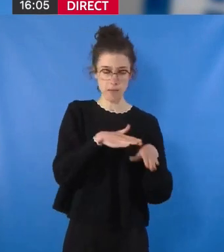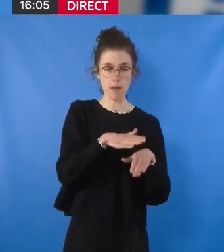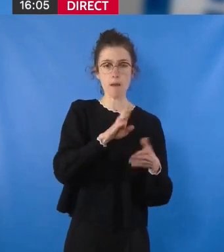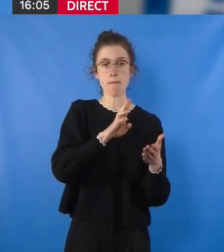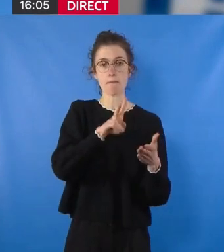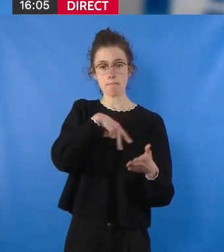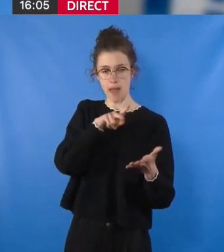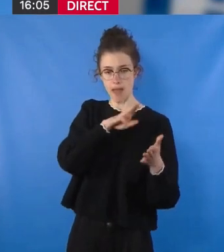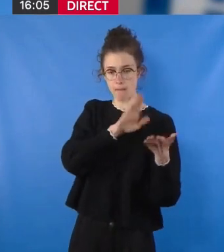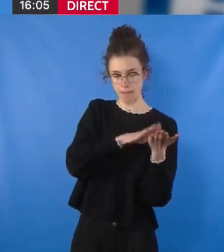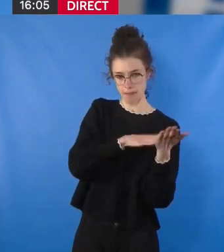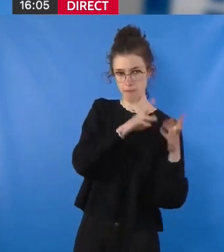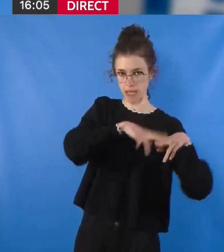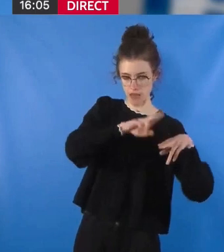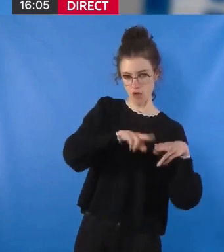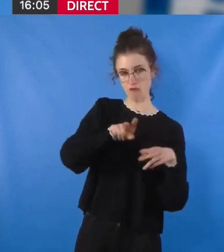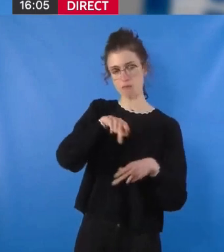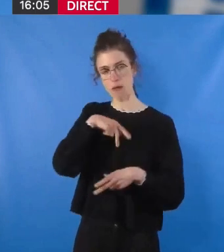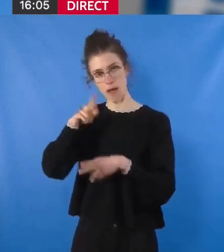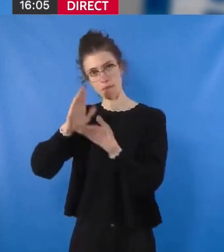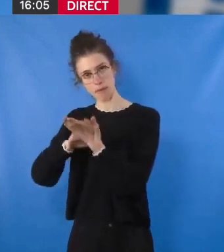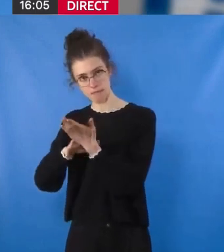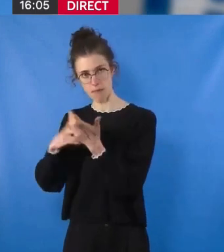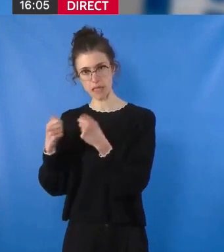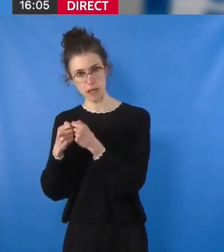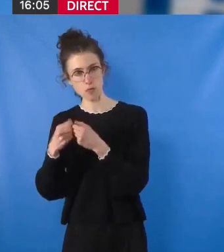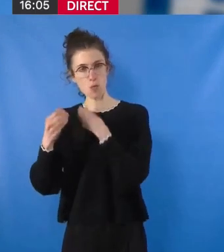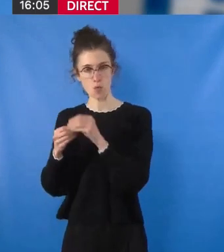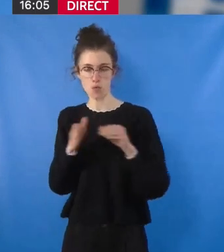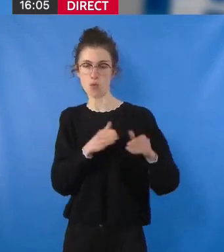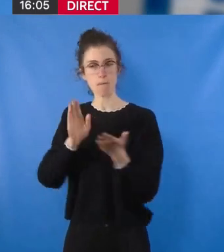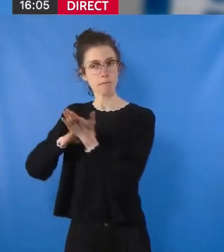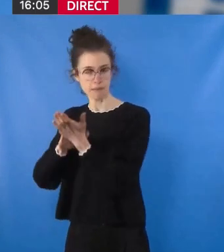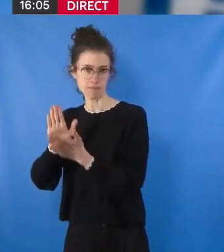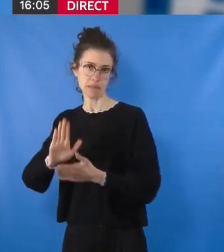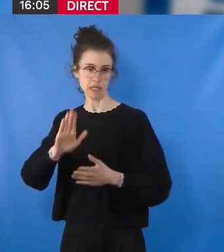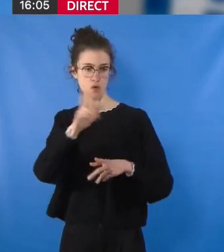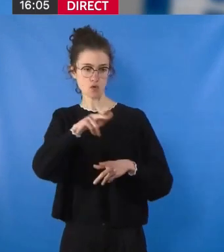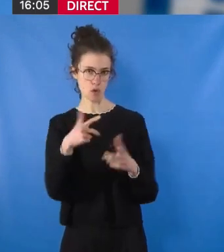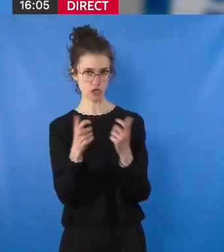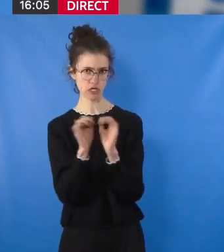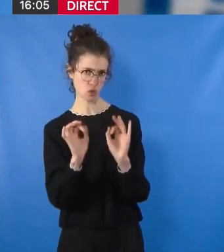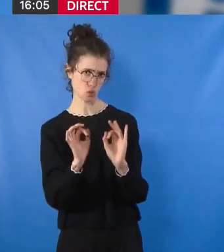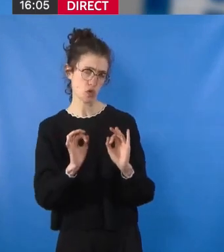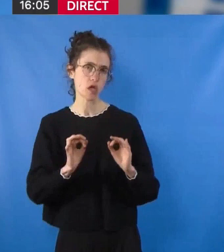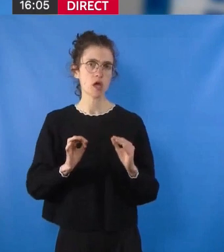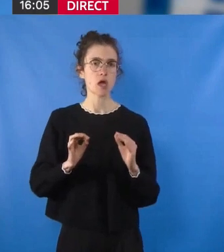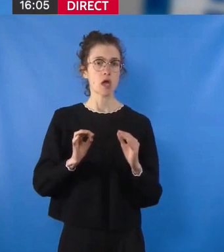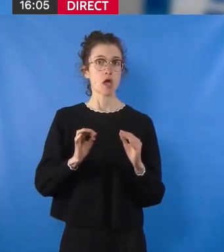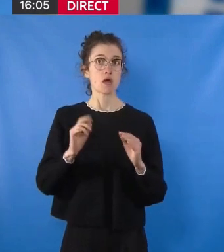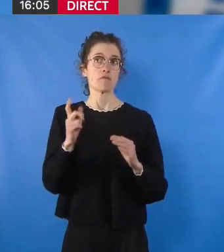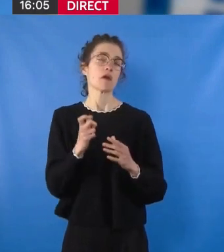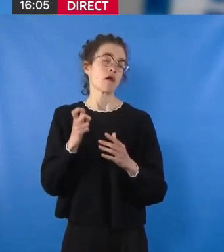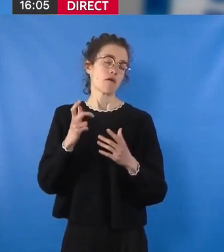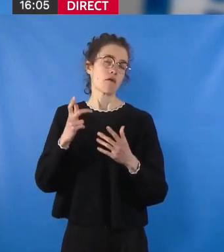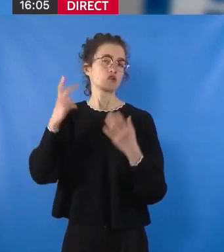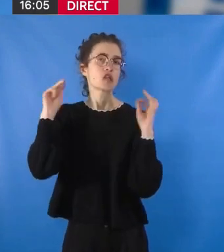MaPrimeLogementDescent. Bien que l'utilité de ces dispositifs soit indiscutable, la répartition des aides publiques, financée en grande partie par des